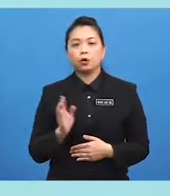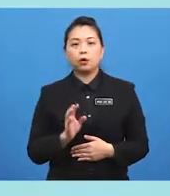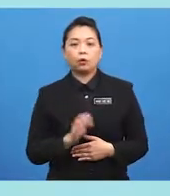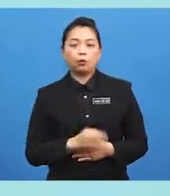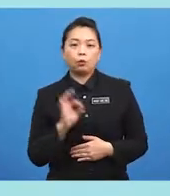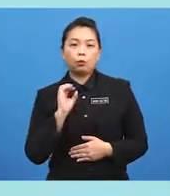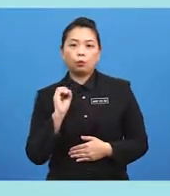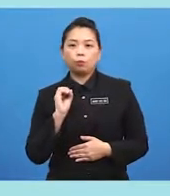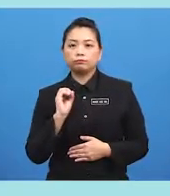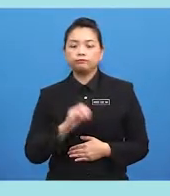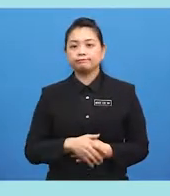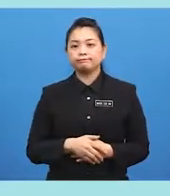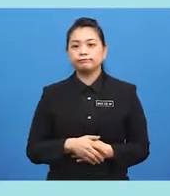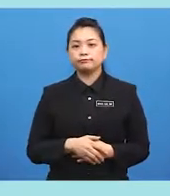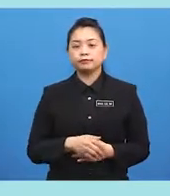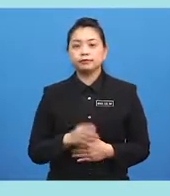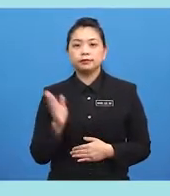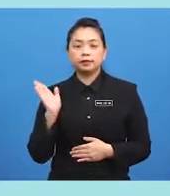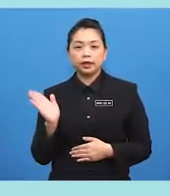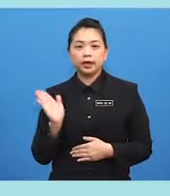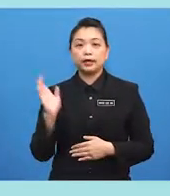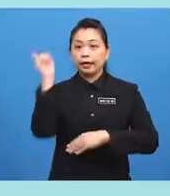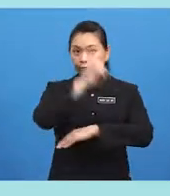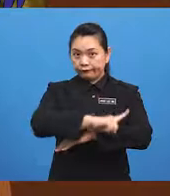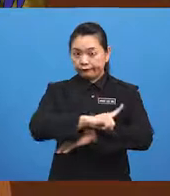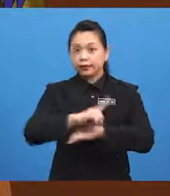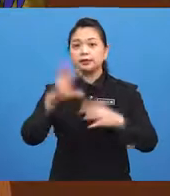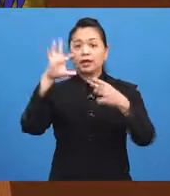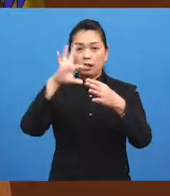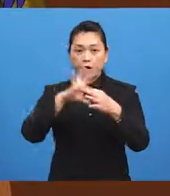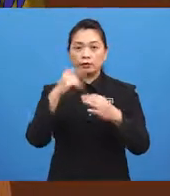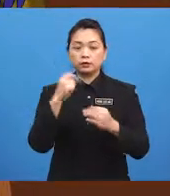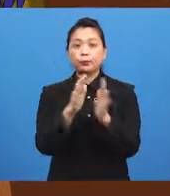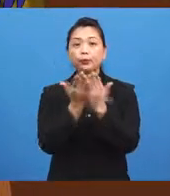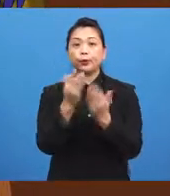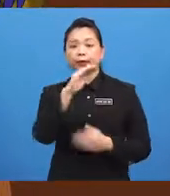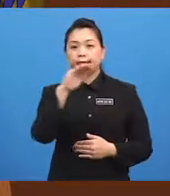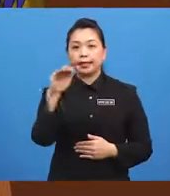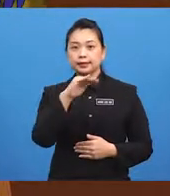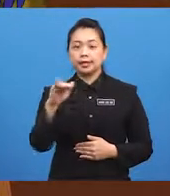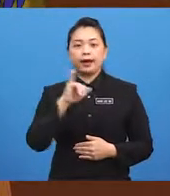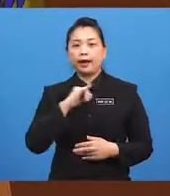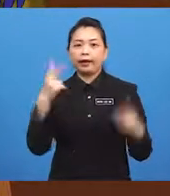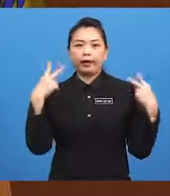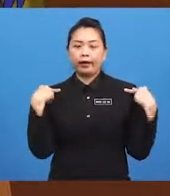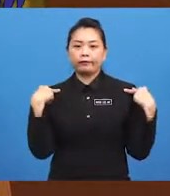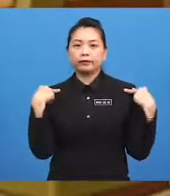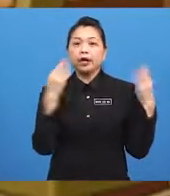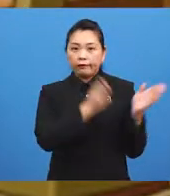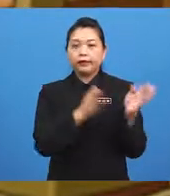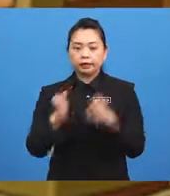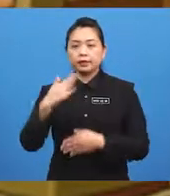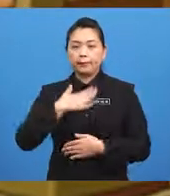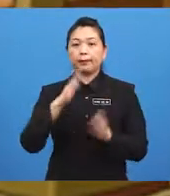Oh... ...they are... ...in front... ...of the bookcase. I still haven't arranged my books. books...